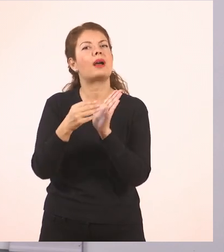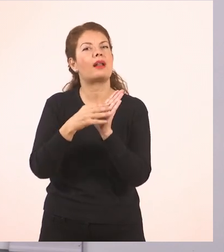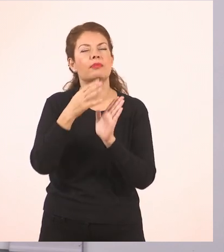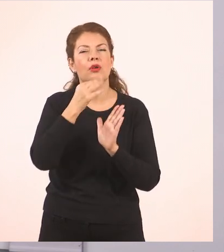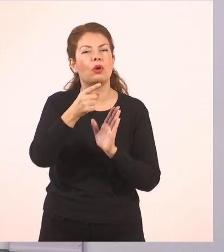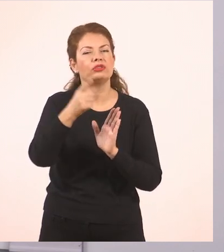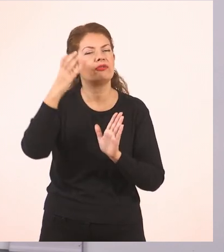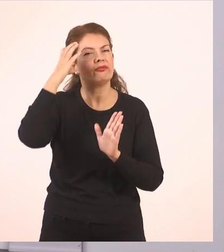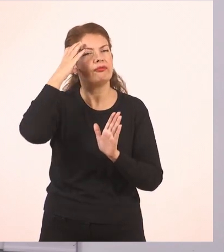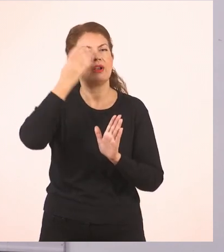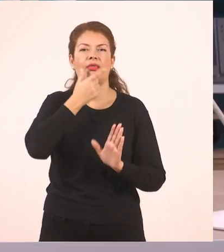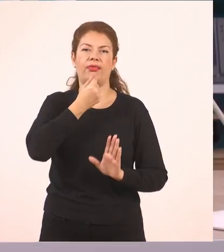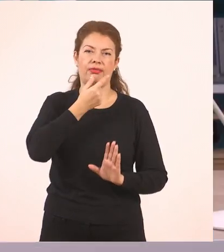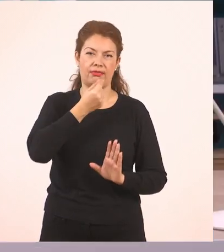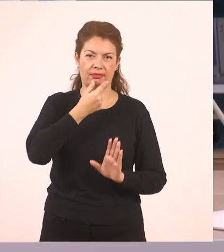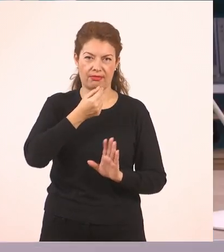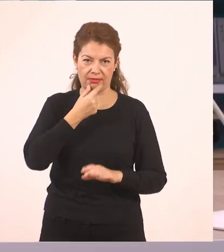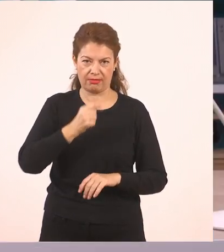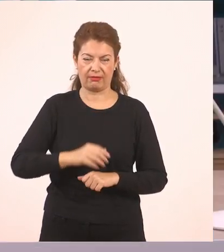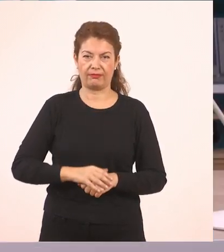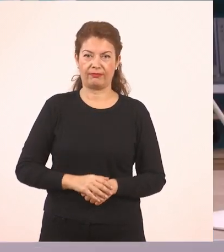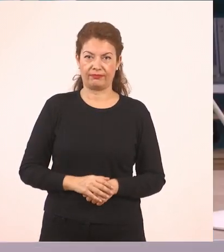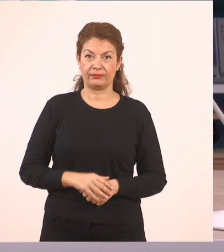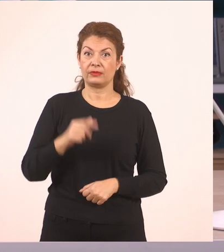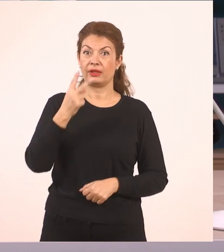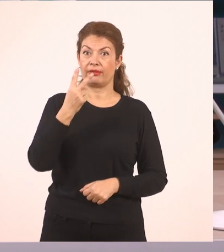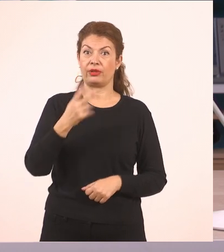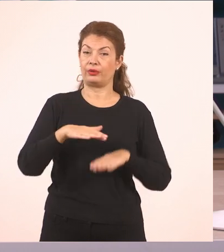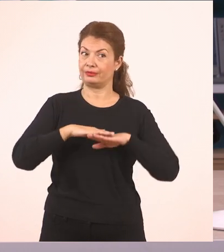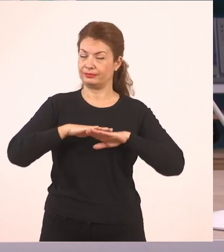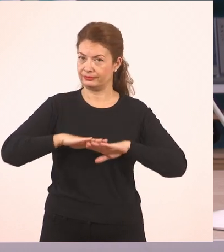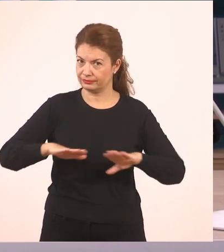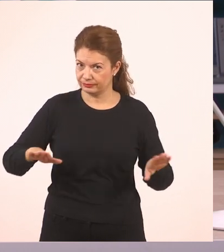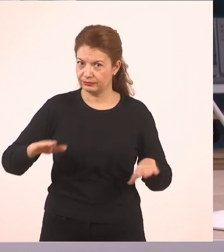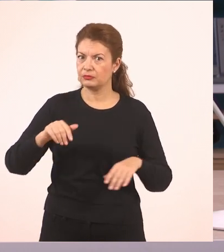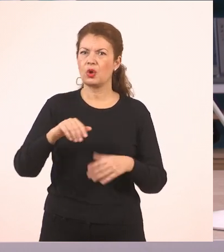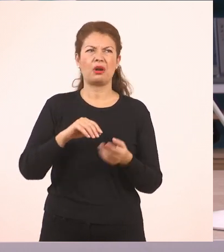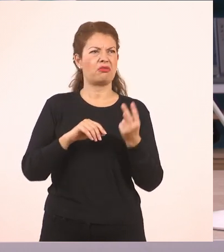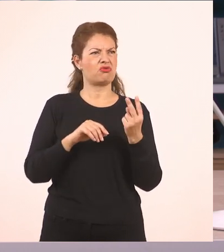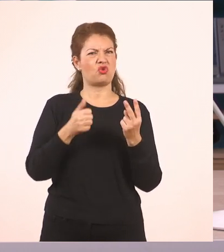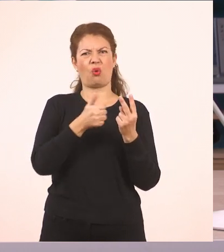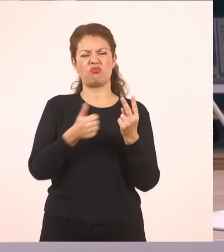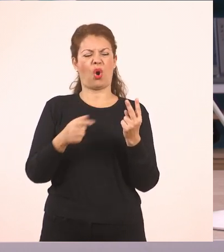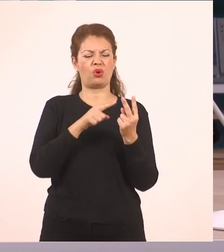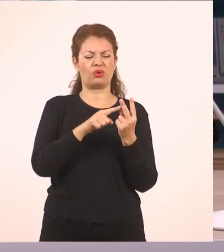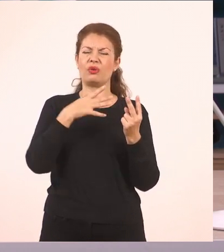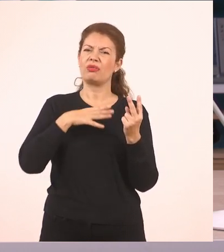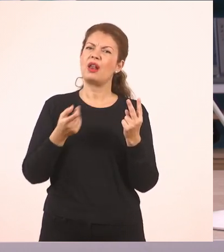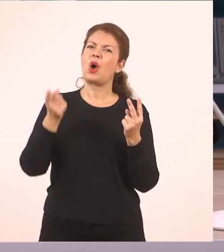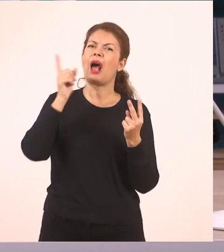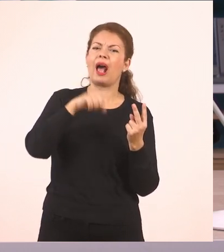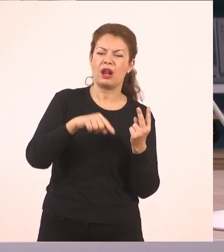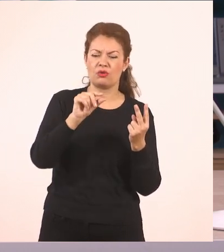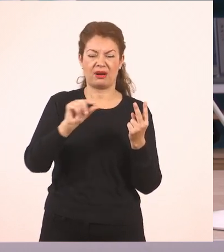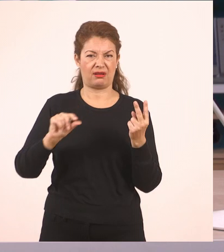μυαλό σου. Και από το 2, που είναι λίγο και εγώ θέλω να κάνω μία πολύχρωμη ζωγραφιά,